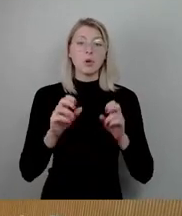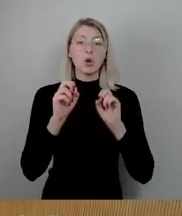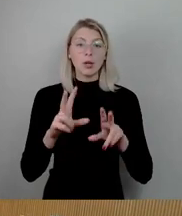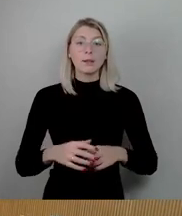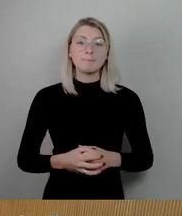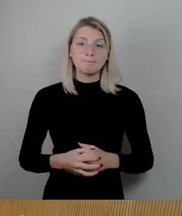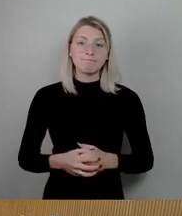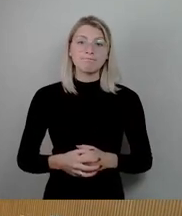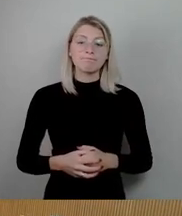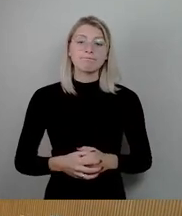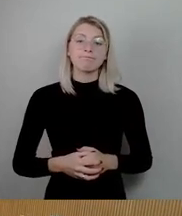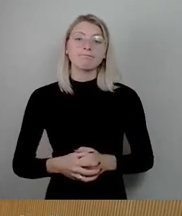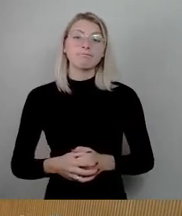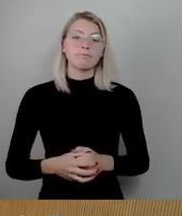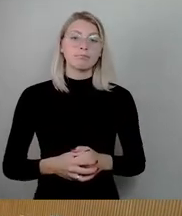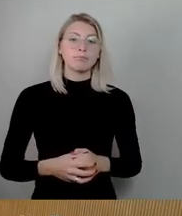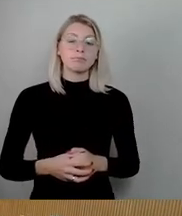Herr Engel, bitte.